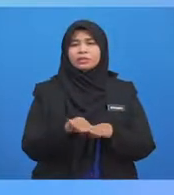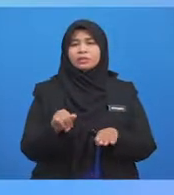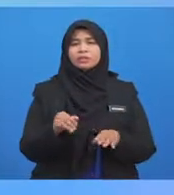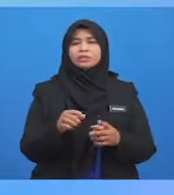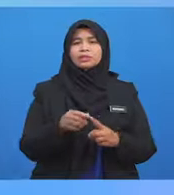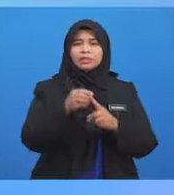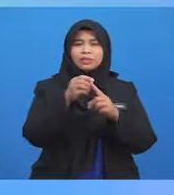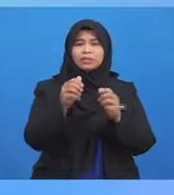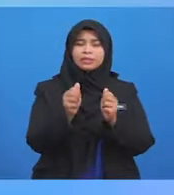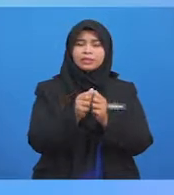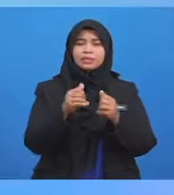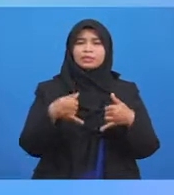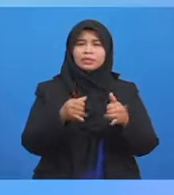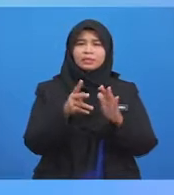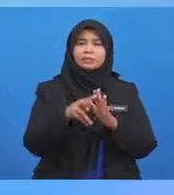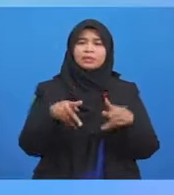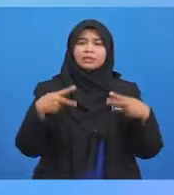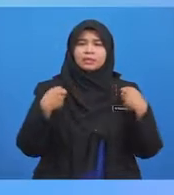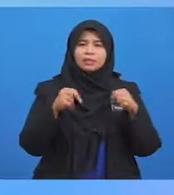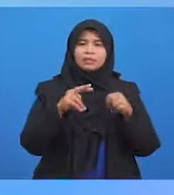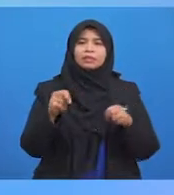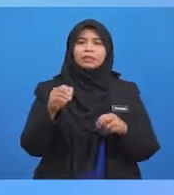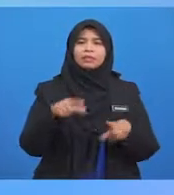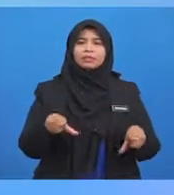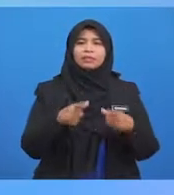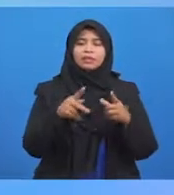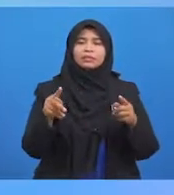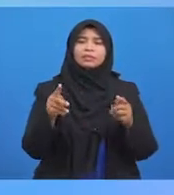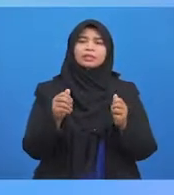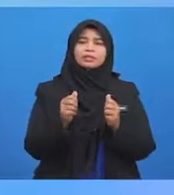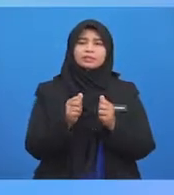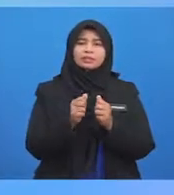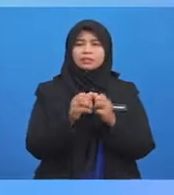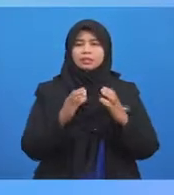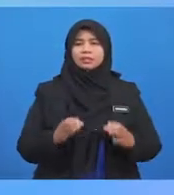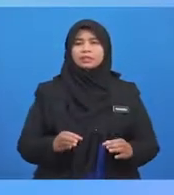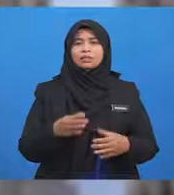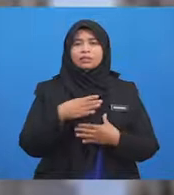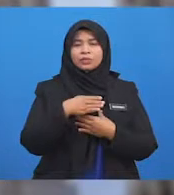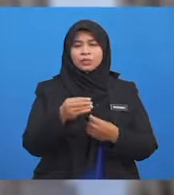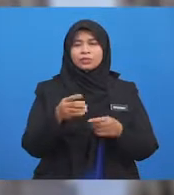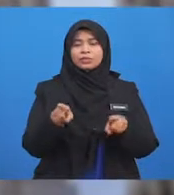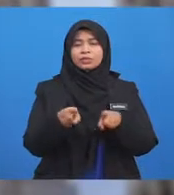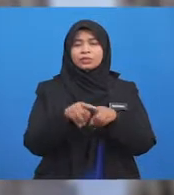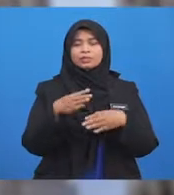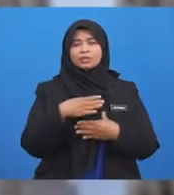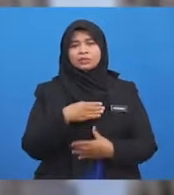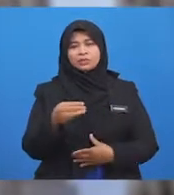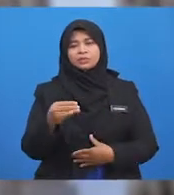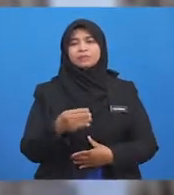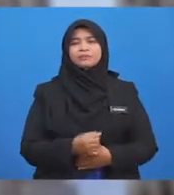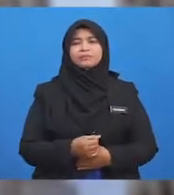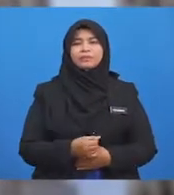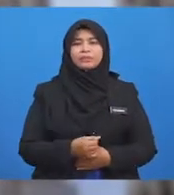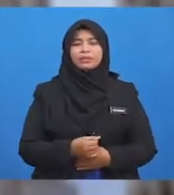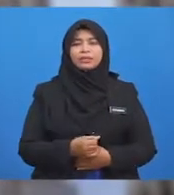perniagaan Yang dilakukan secara suka sama suka antara kamu Murid-murid, apa mesej